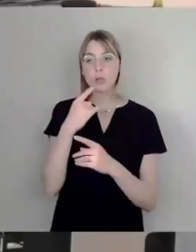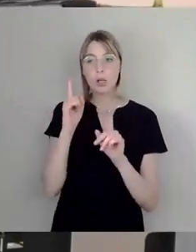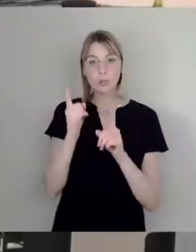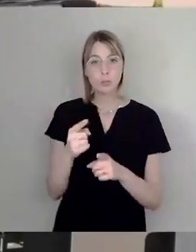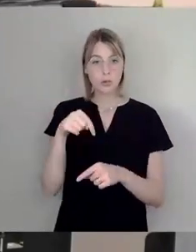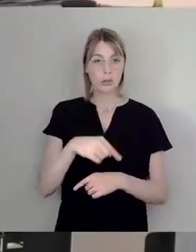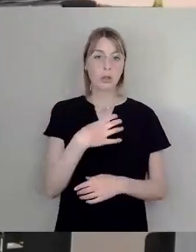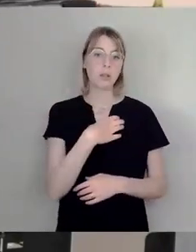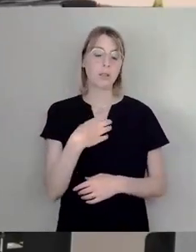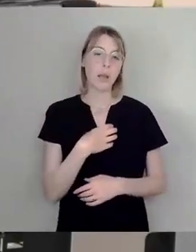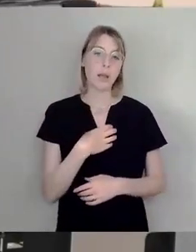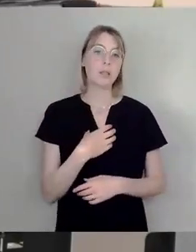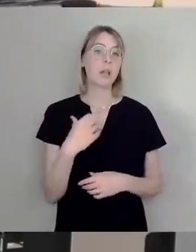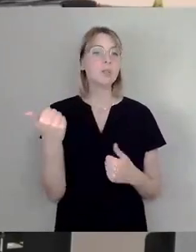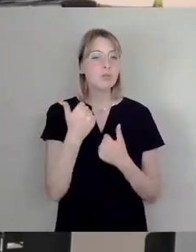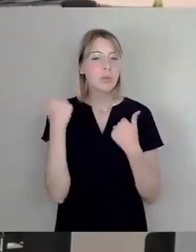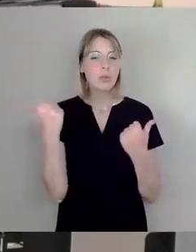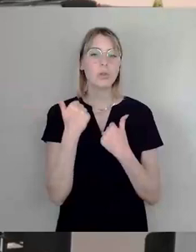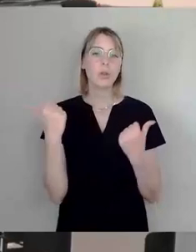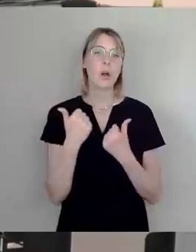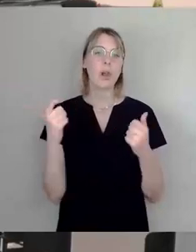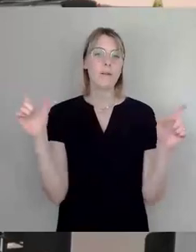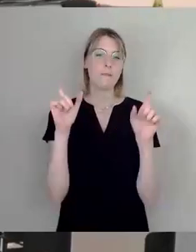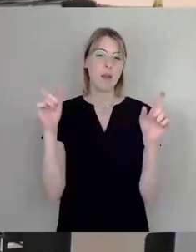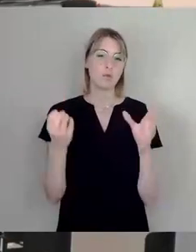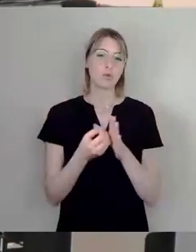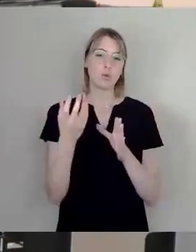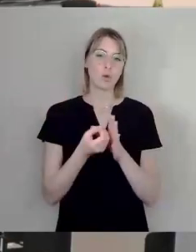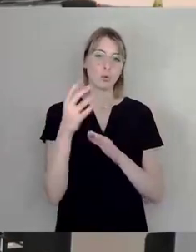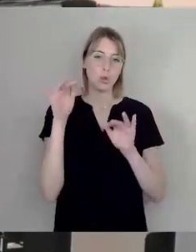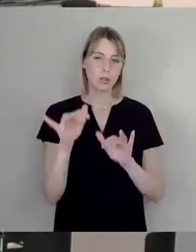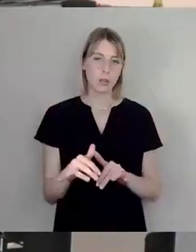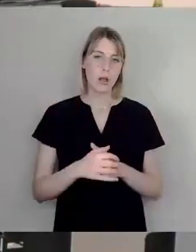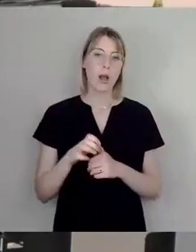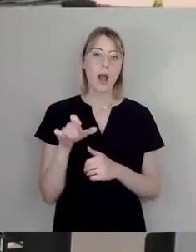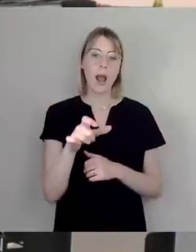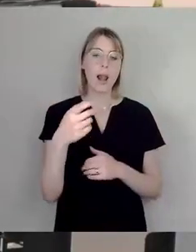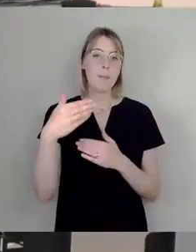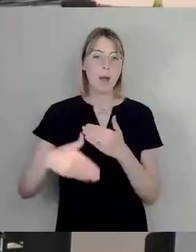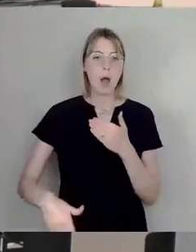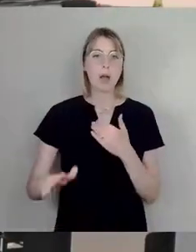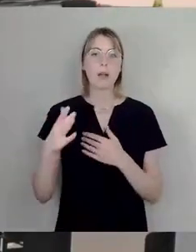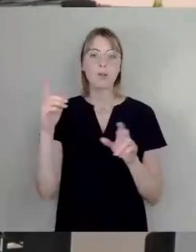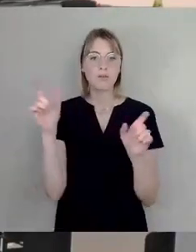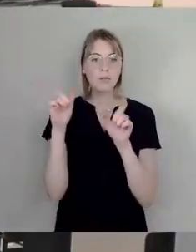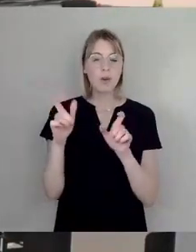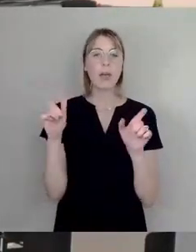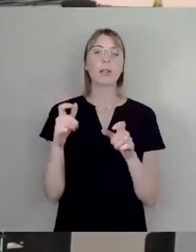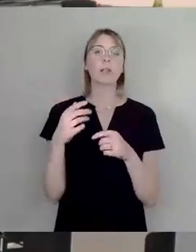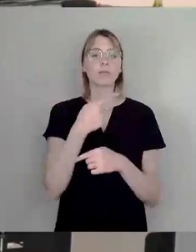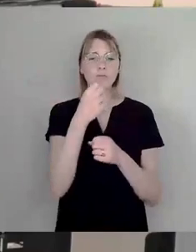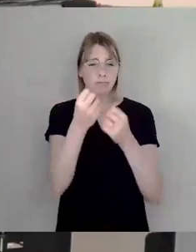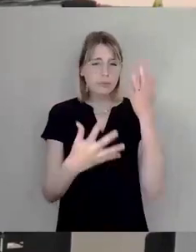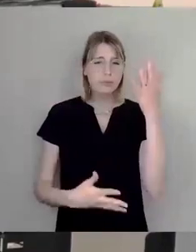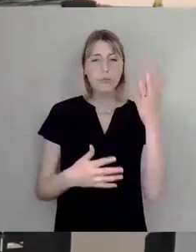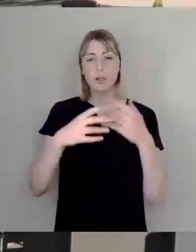ganz tolle, eine ganz tolle Festkultur. Das Elbhangfest, die Bunde Republik Neustadt, aber auch die vielen anderen. St.